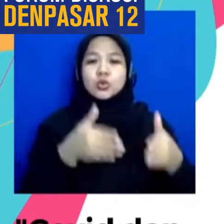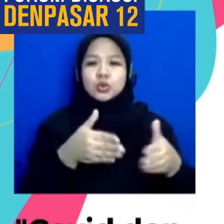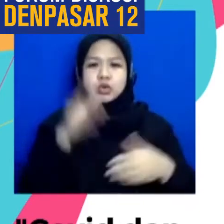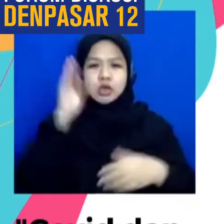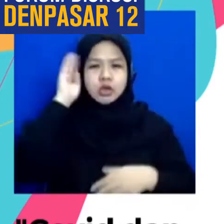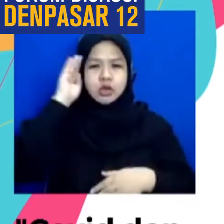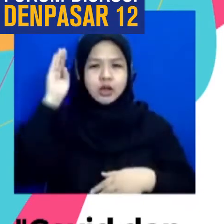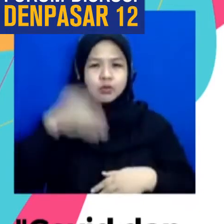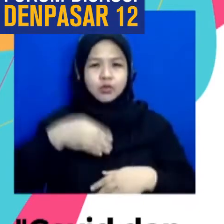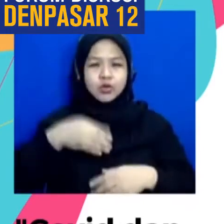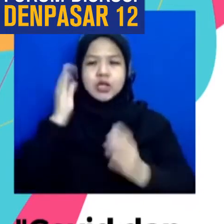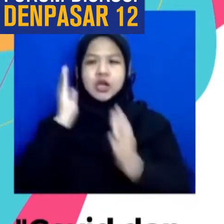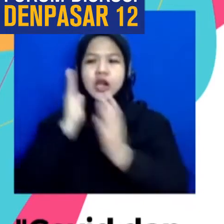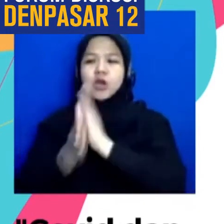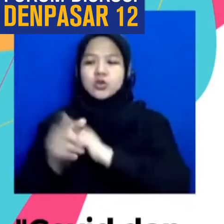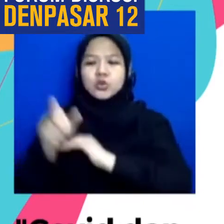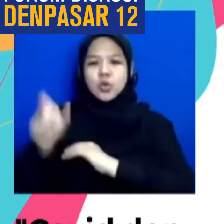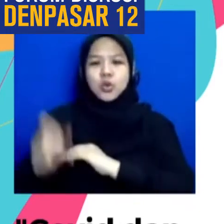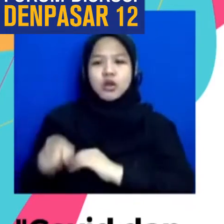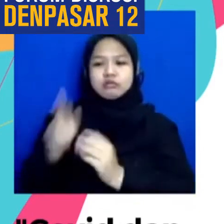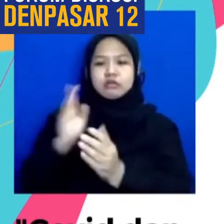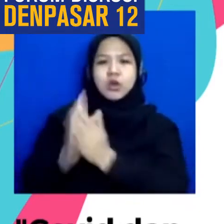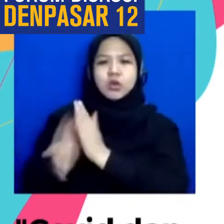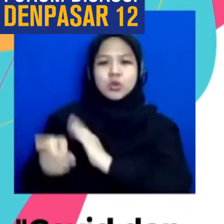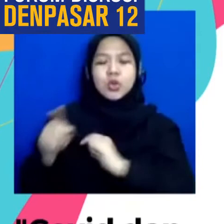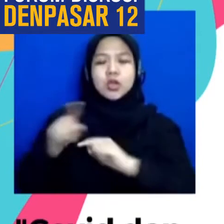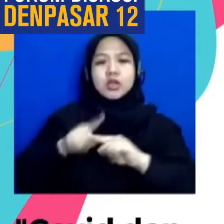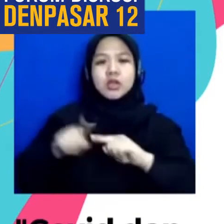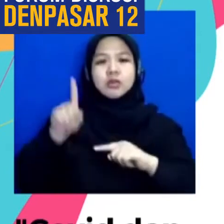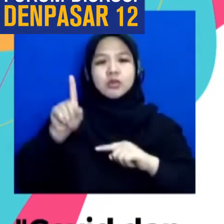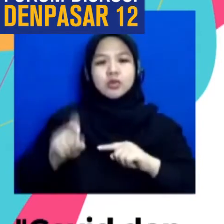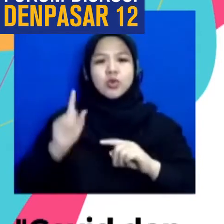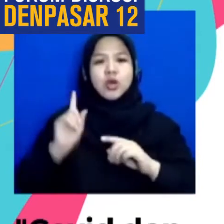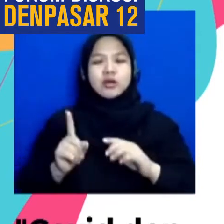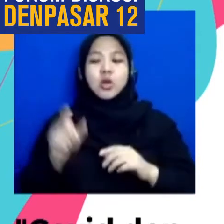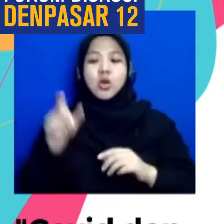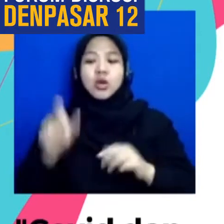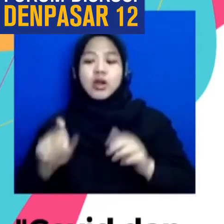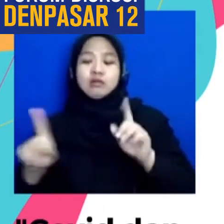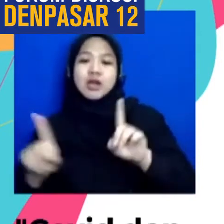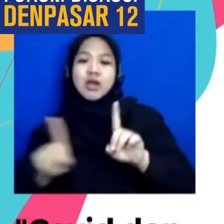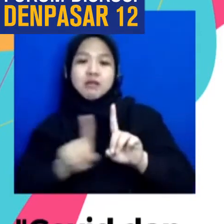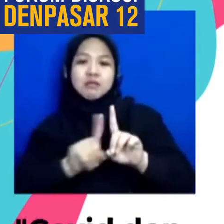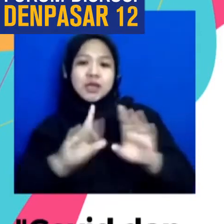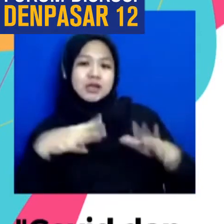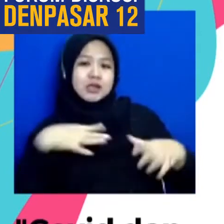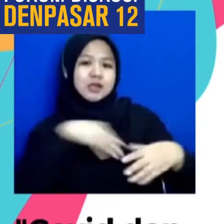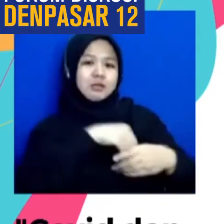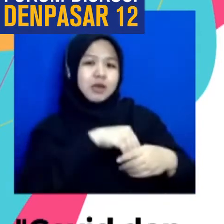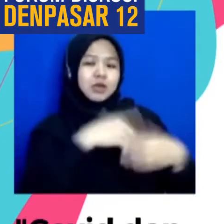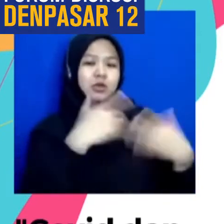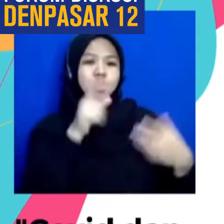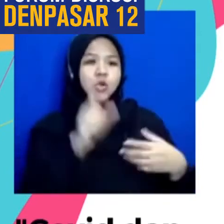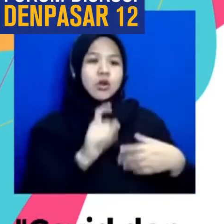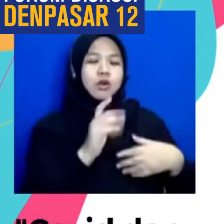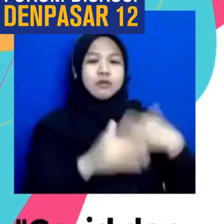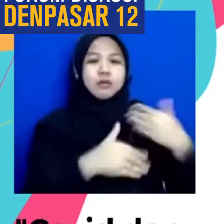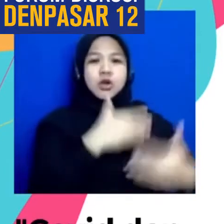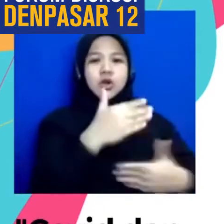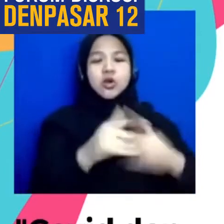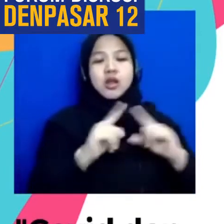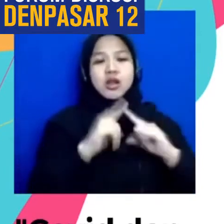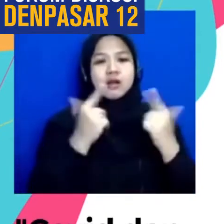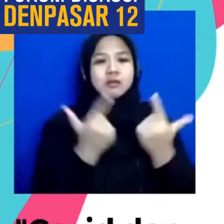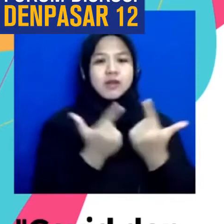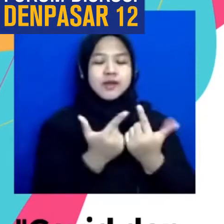bersangkutan Tapi perlu Tadi kelibatan Para pendamping Atau para Pengelola Lembaga Kesehatan Sosial Atau para Pemudah